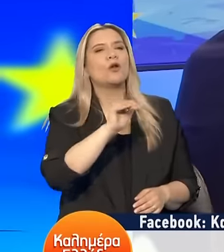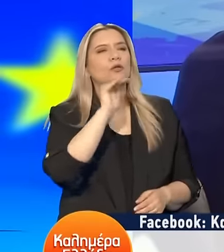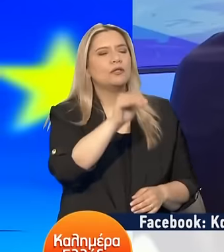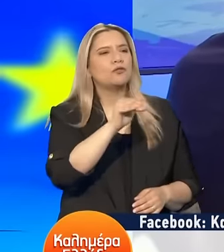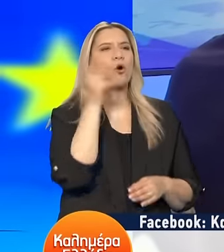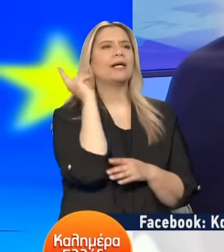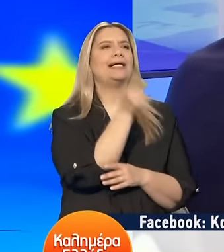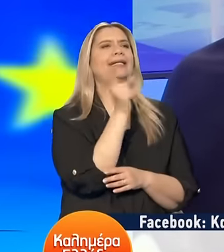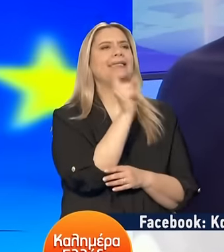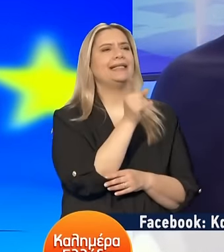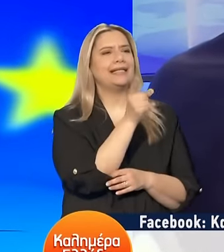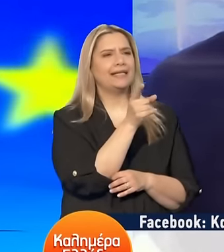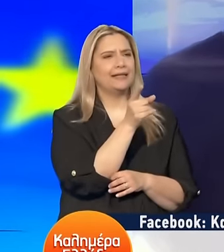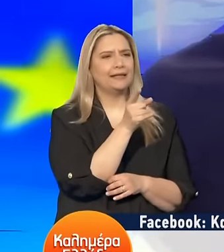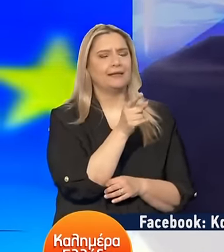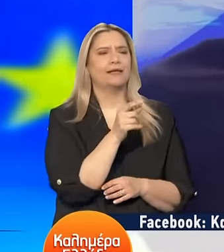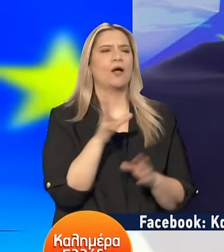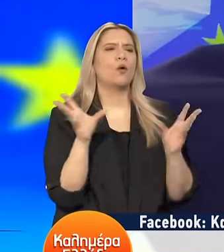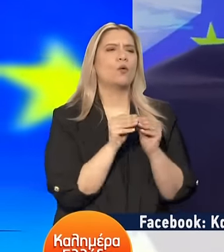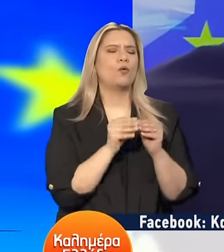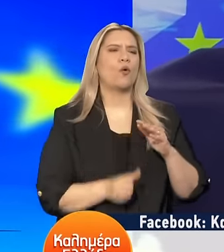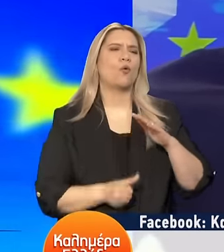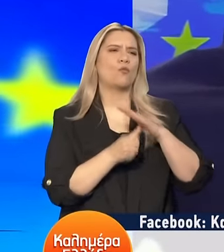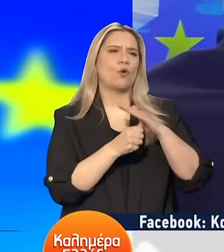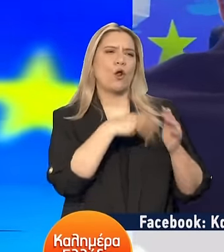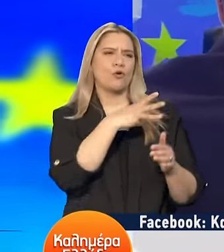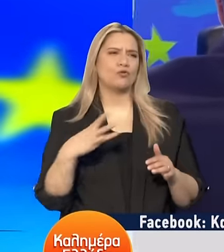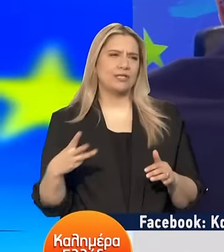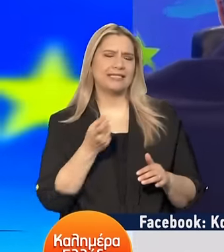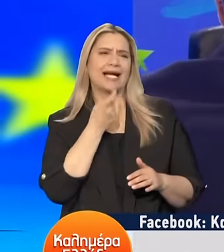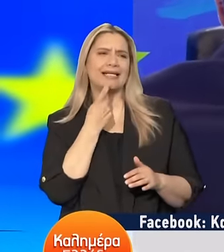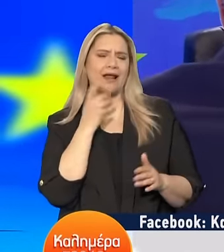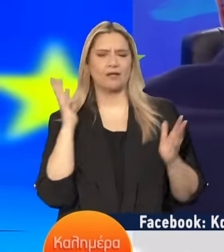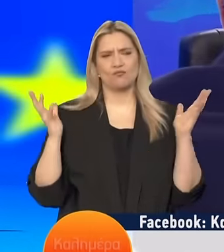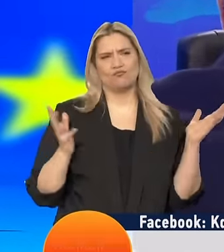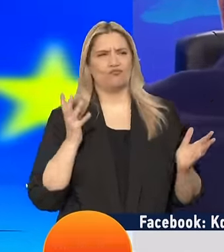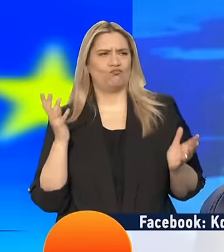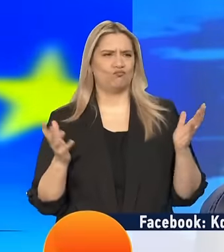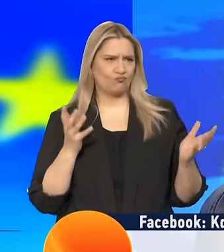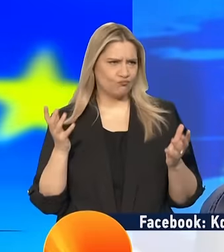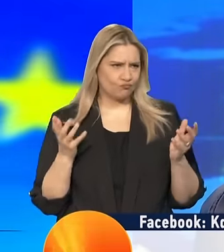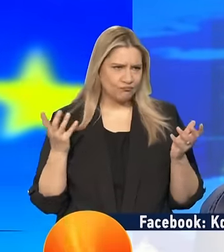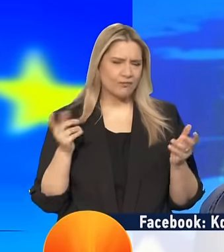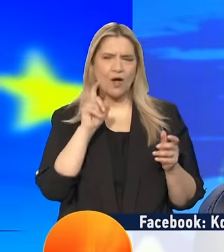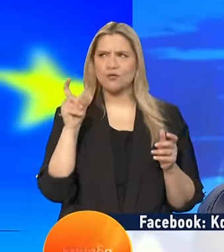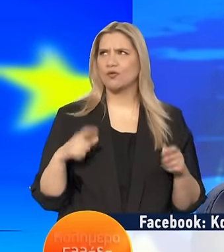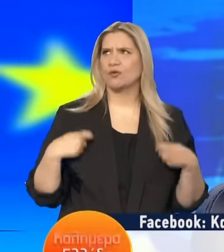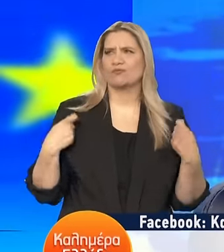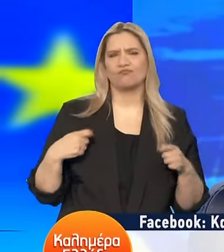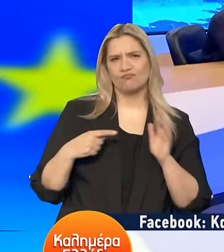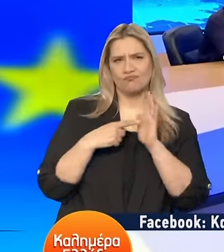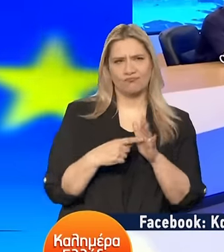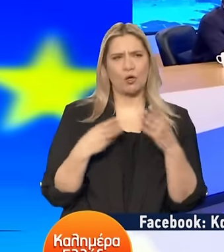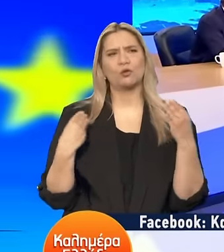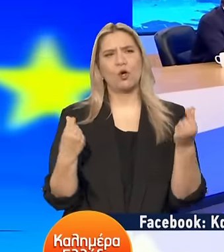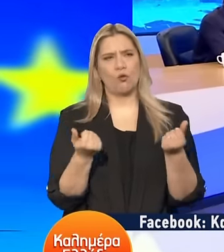η κριτική που ασκείται και στον κύριο Κασελάκη Μιλήσατε για τοξικό lifestyle Ότι αφορά την άσκηση πολιτικής Κι εσείς έχετε ένα